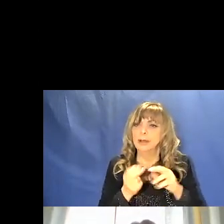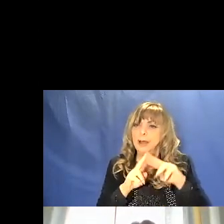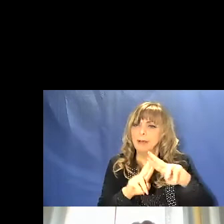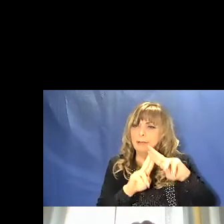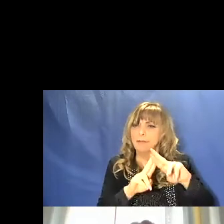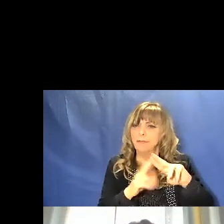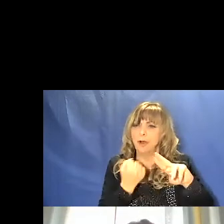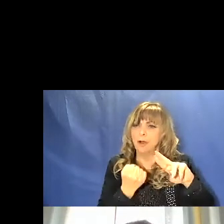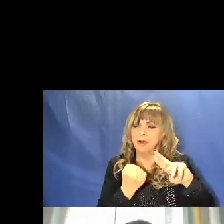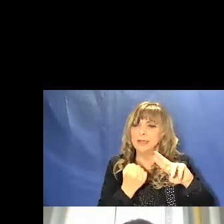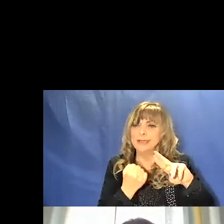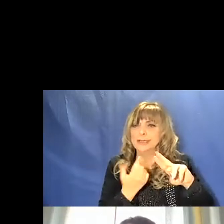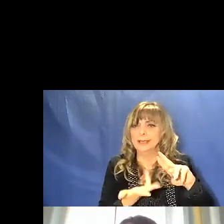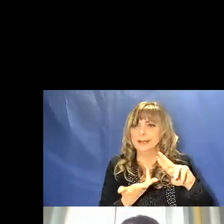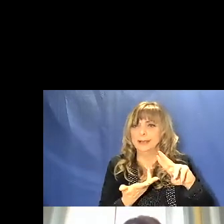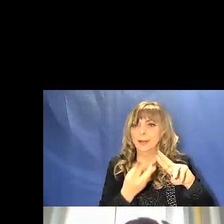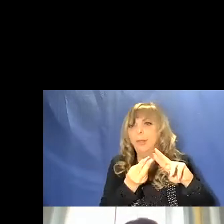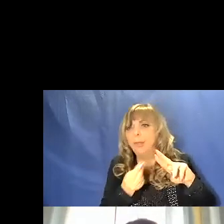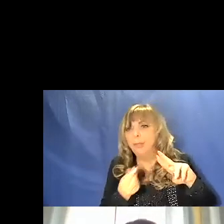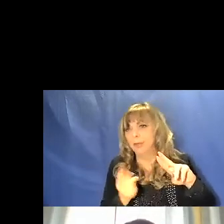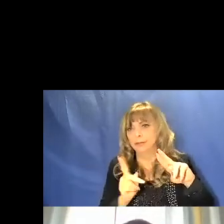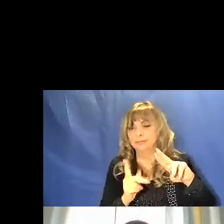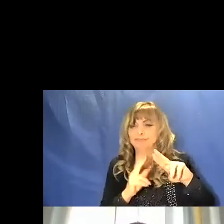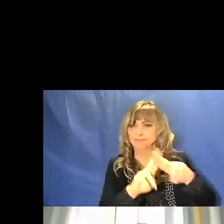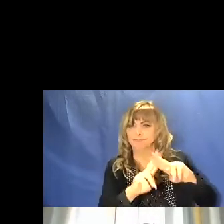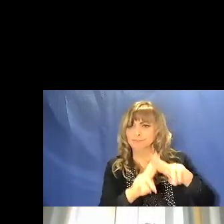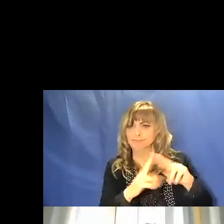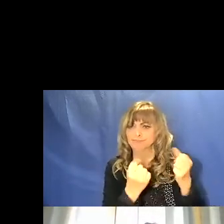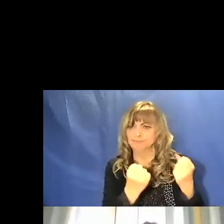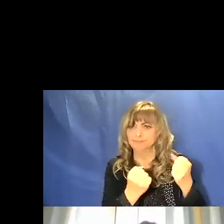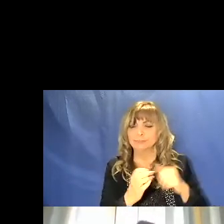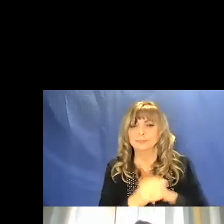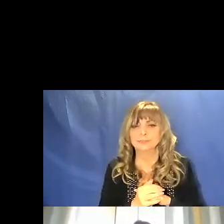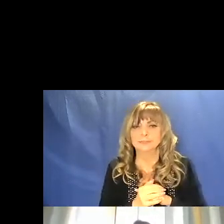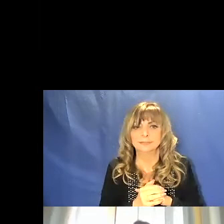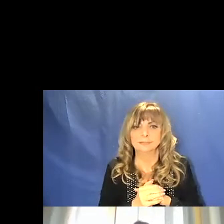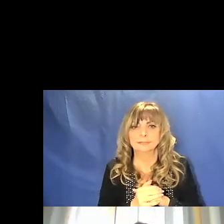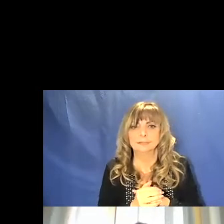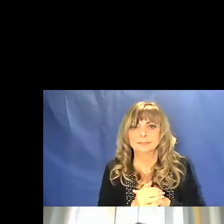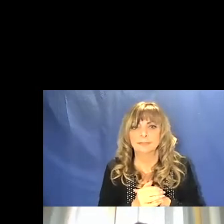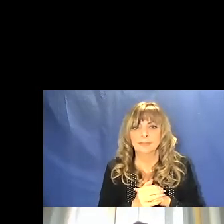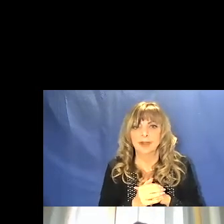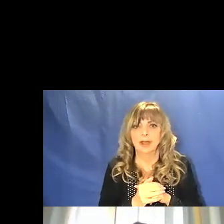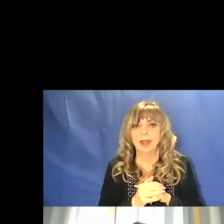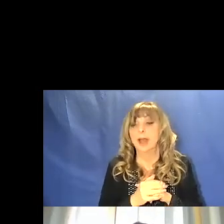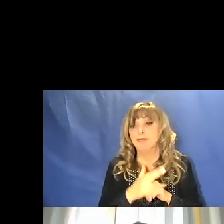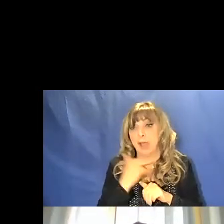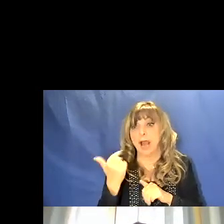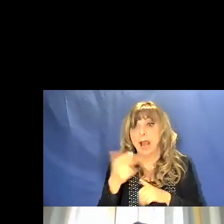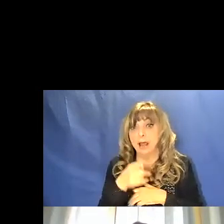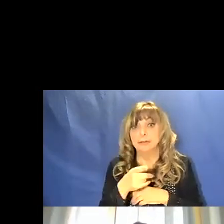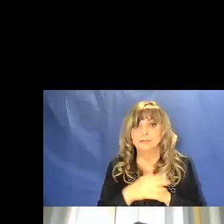perché doveva rimanere attaccata appunto alle pareti della grotta ocra gialla